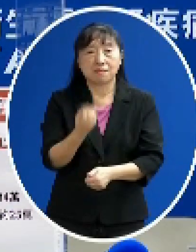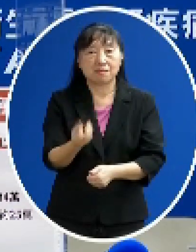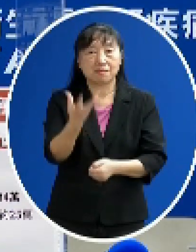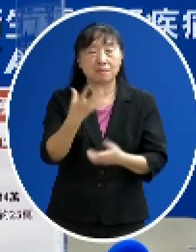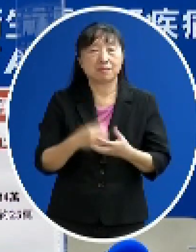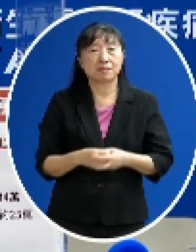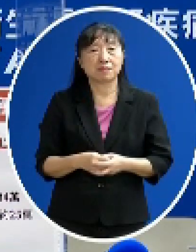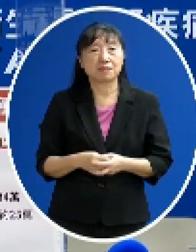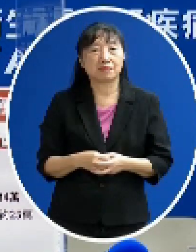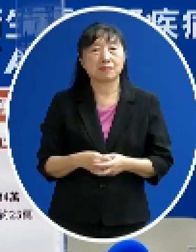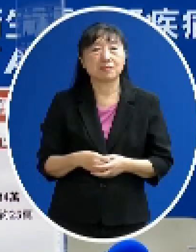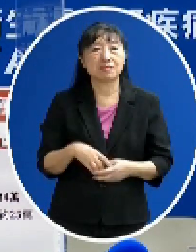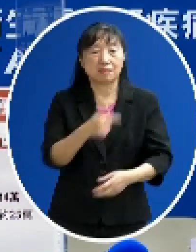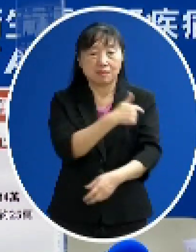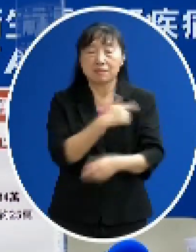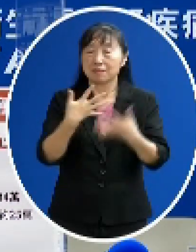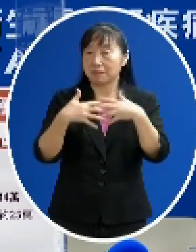都打的機會